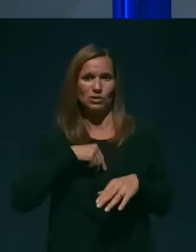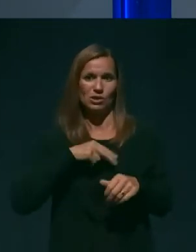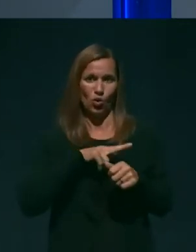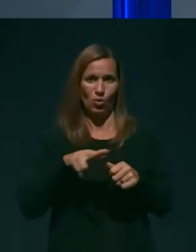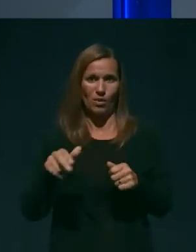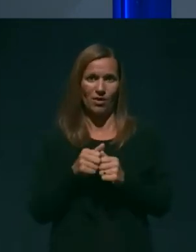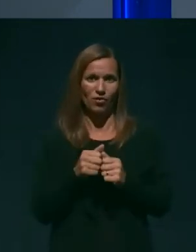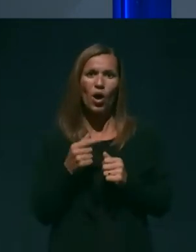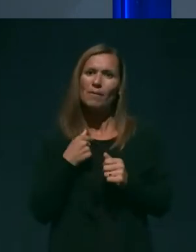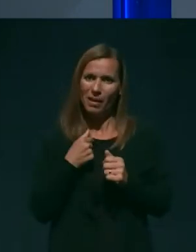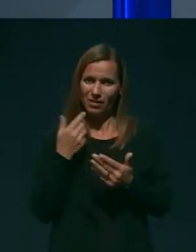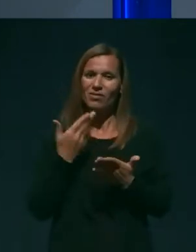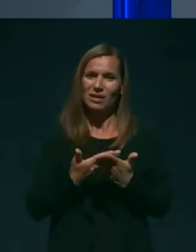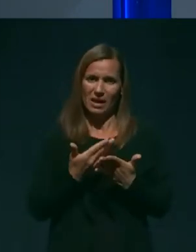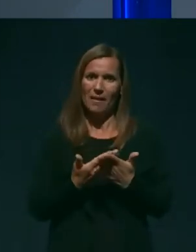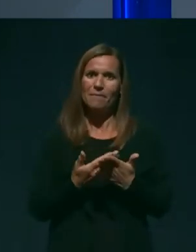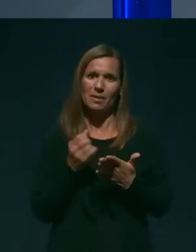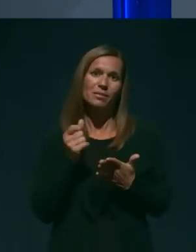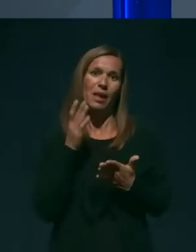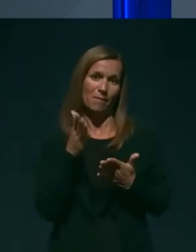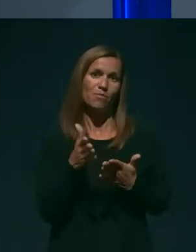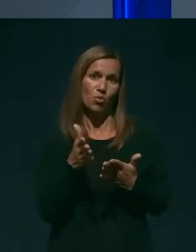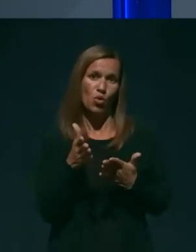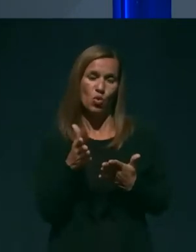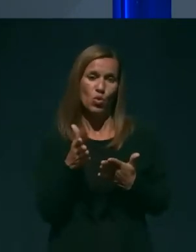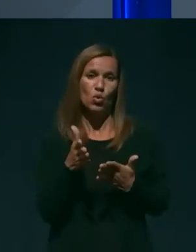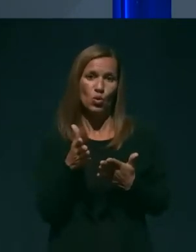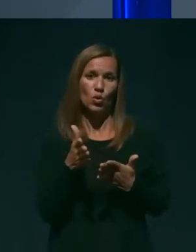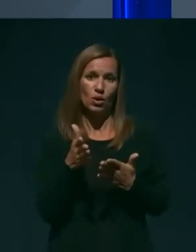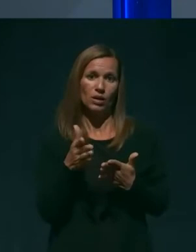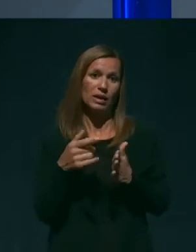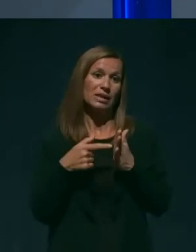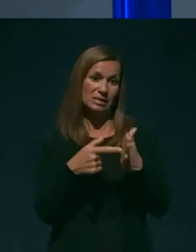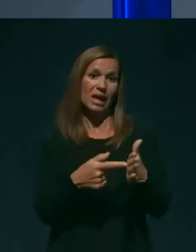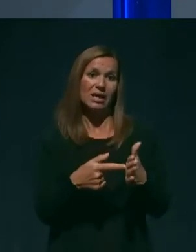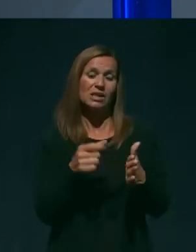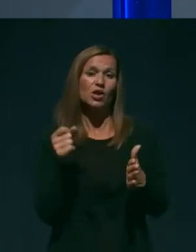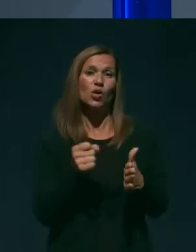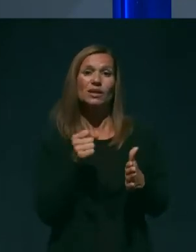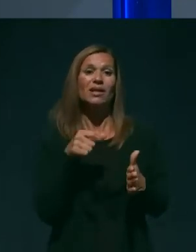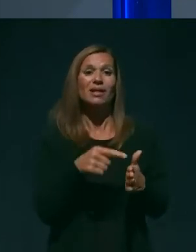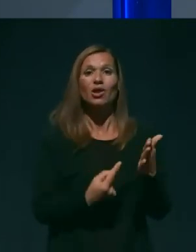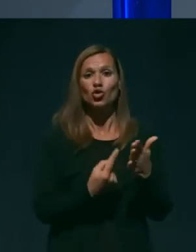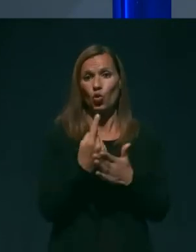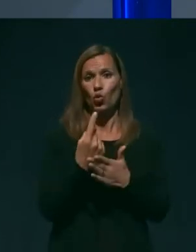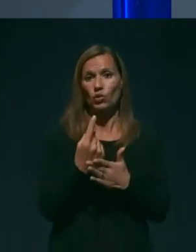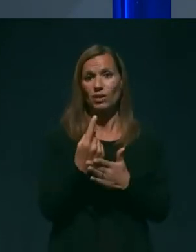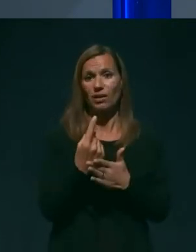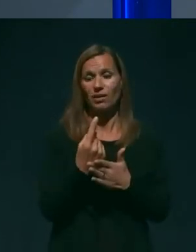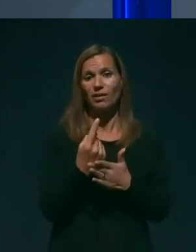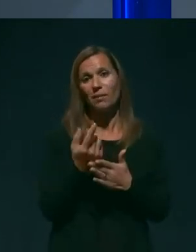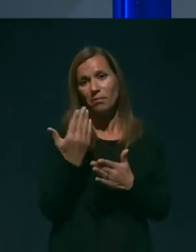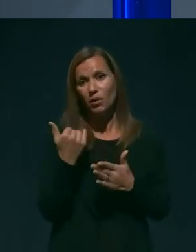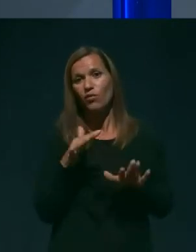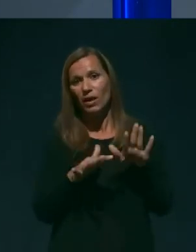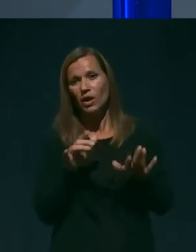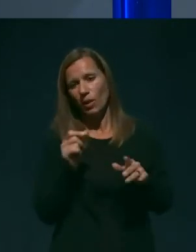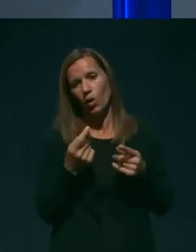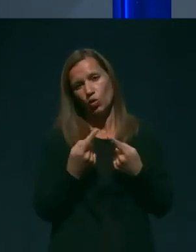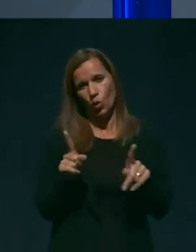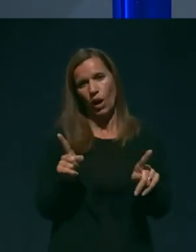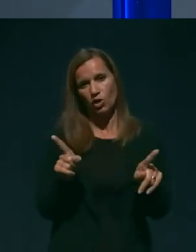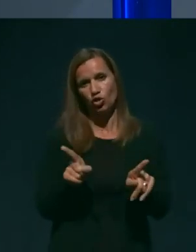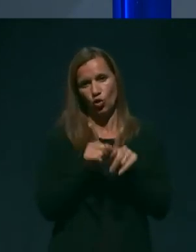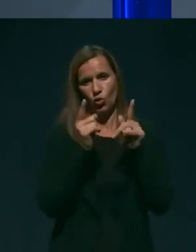Verjamem pa, da bo pač izkazano, da ta dogodek je bil verjetno mečken drugačen, kot se